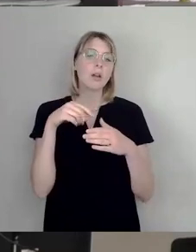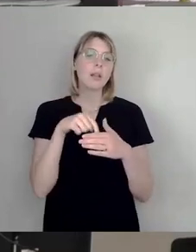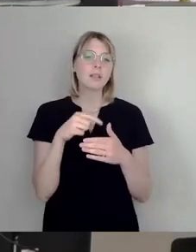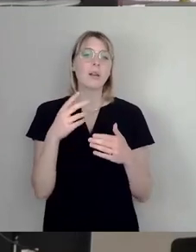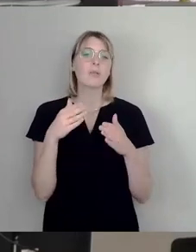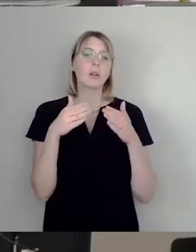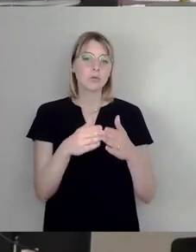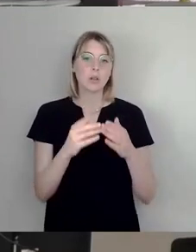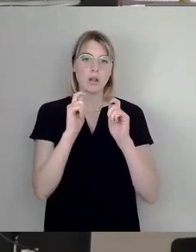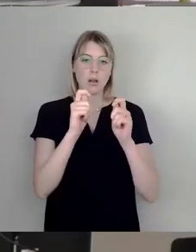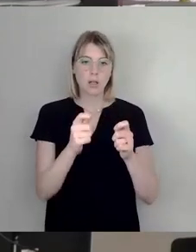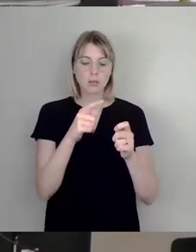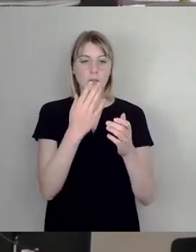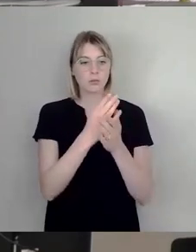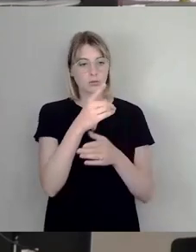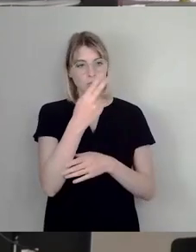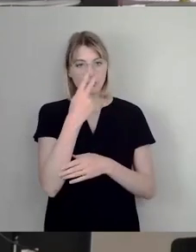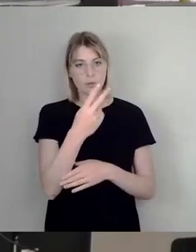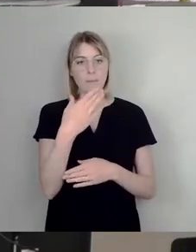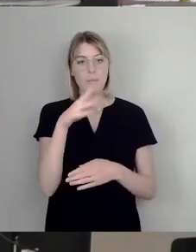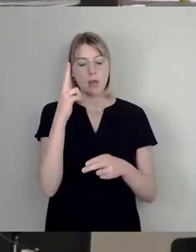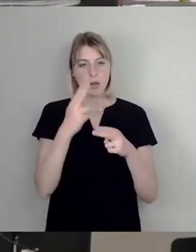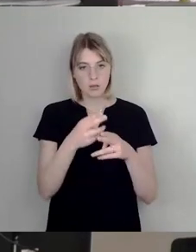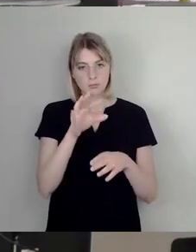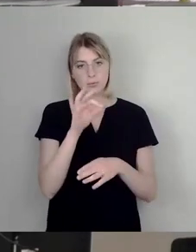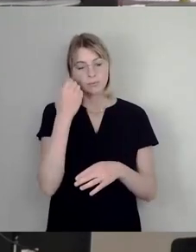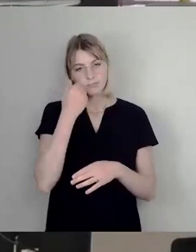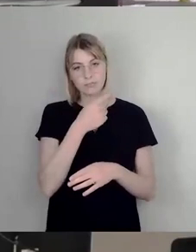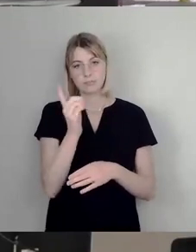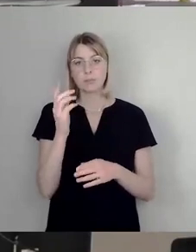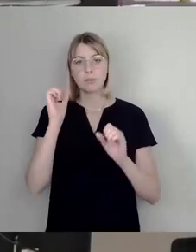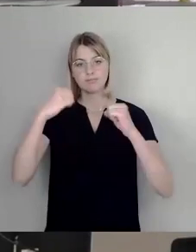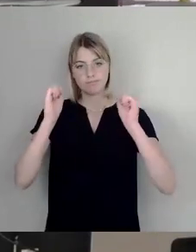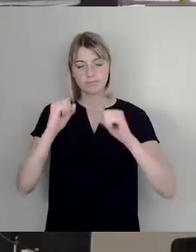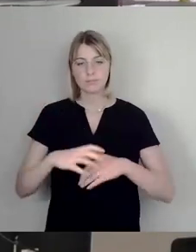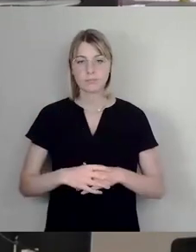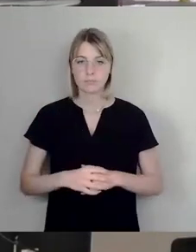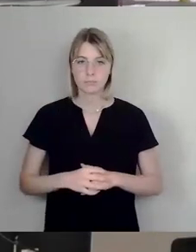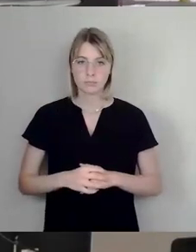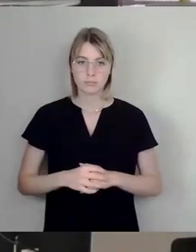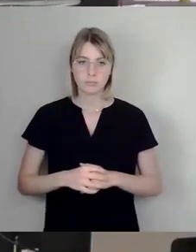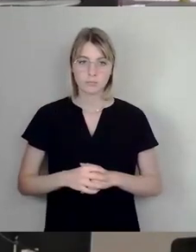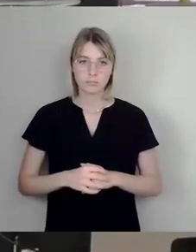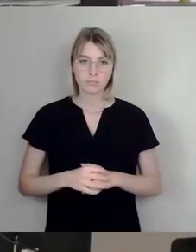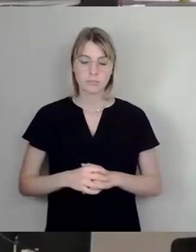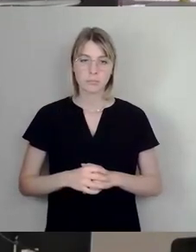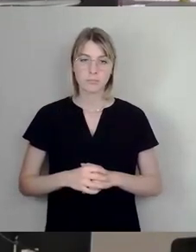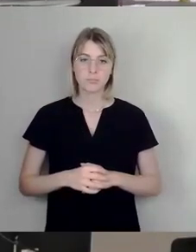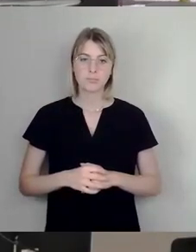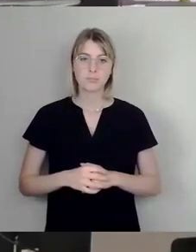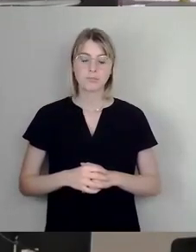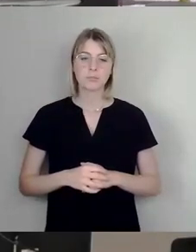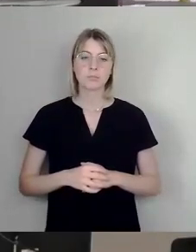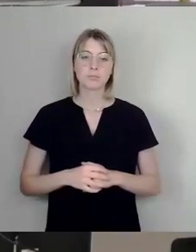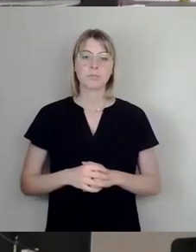gefunden worden ist in der Mehrheit, dem auch dann zuzustimmen. Unser Gastredner dann, Herr Kamradeck, kommt noch mal aus der Freetextszene und